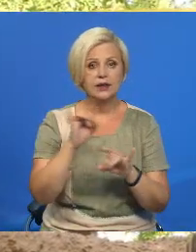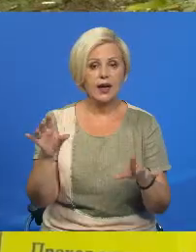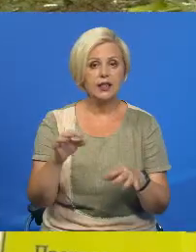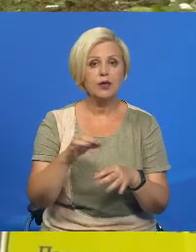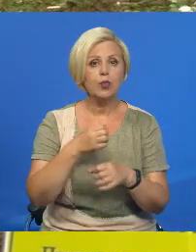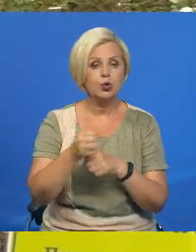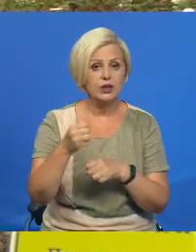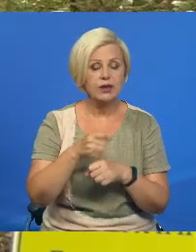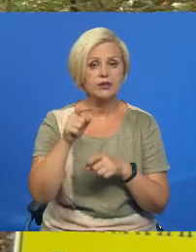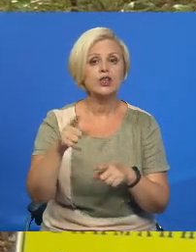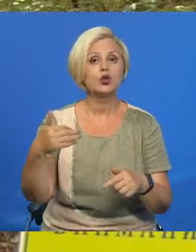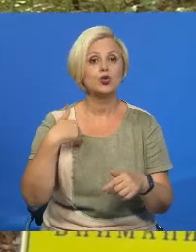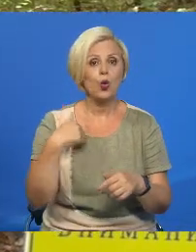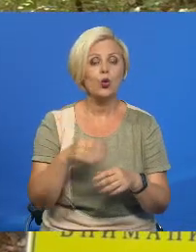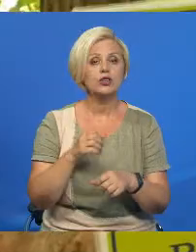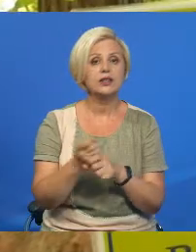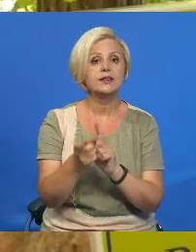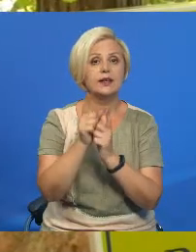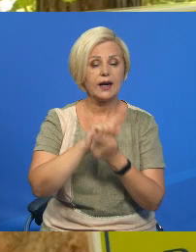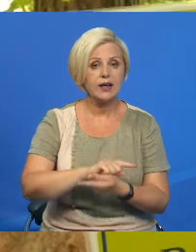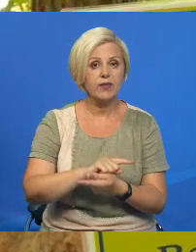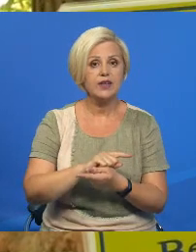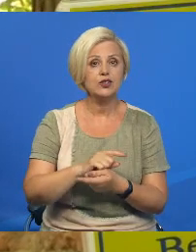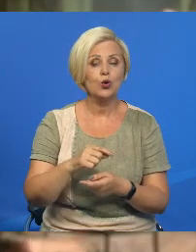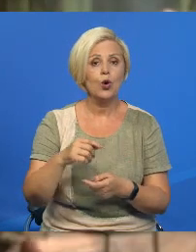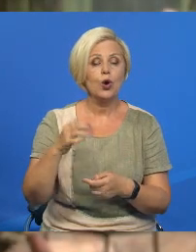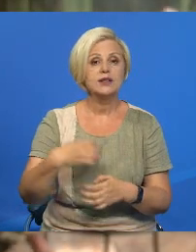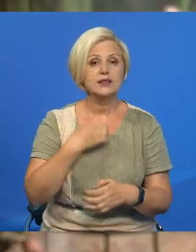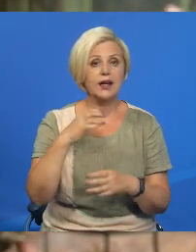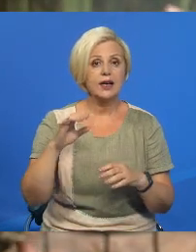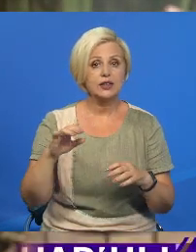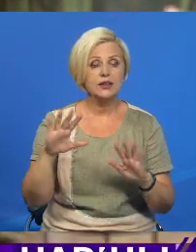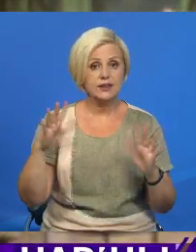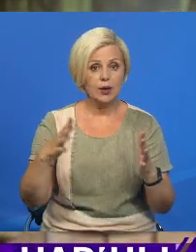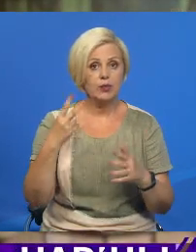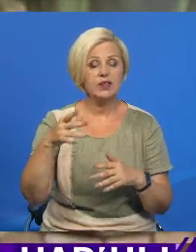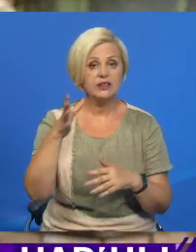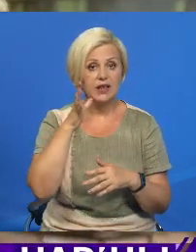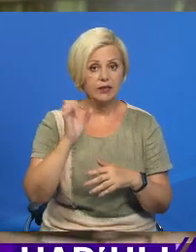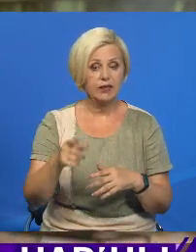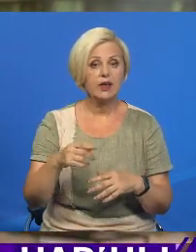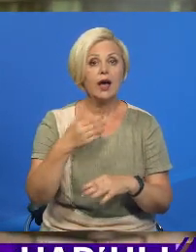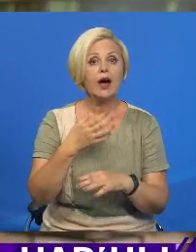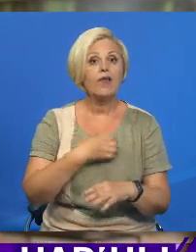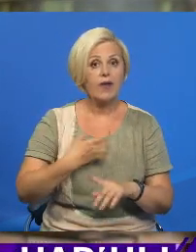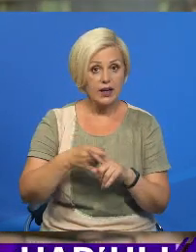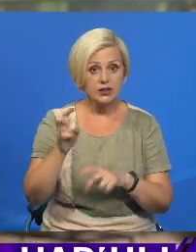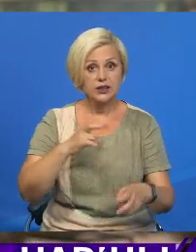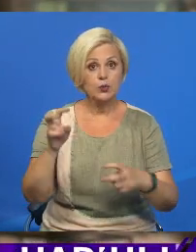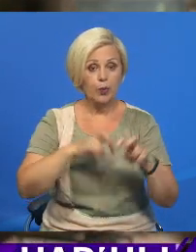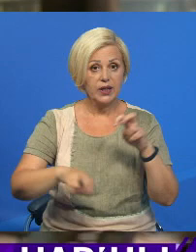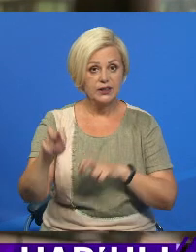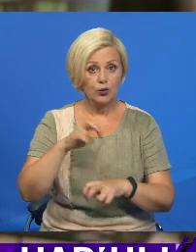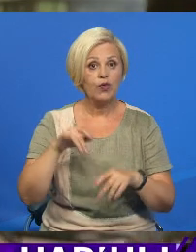кто наманается провести ревизию трагичных подей 20-го стагодзя. Важность поисковых работ перетенить очень сложно. Я, как